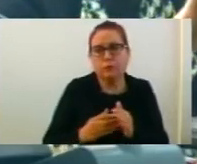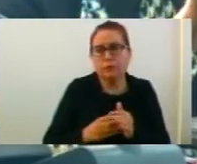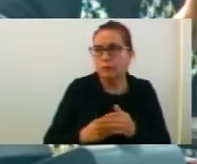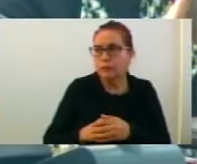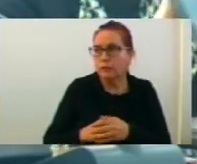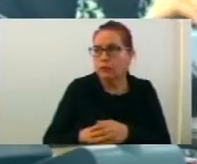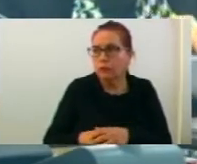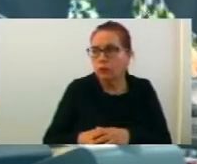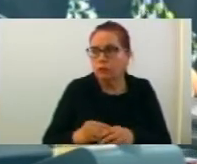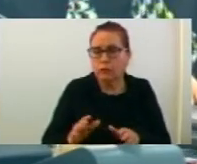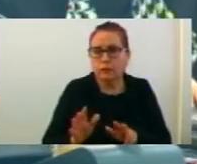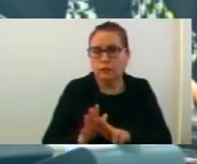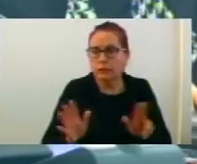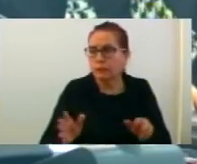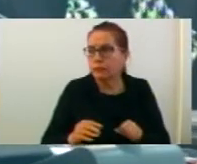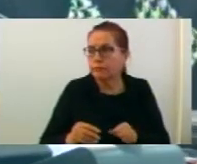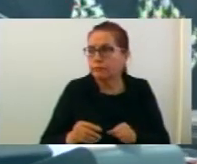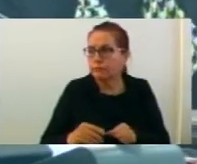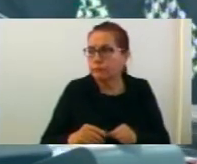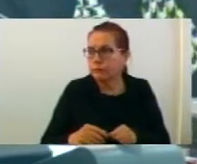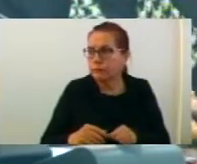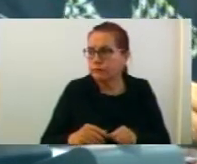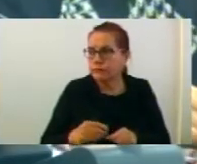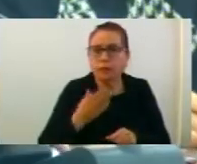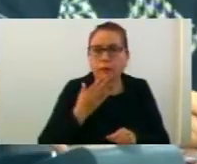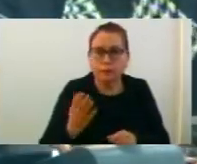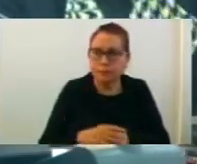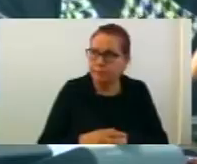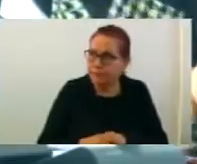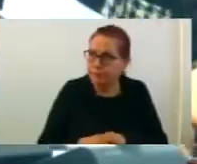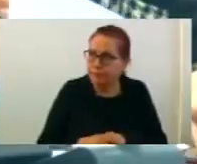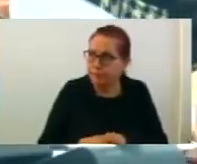19.2.2018 година. Благодарам.